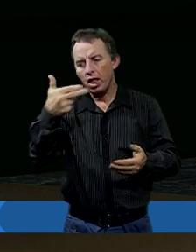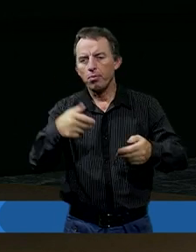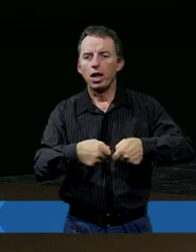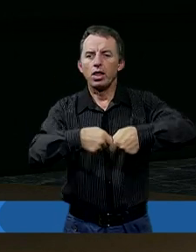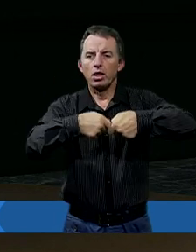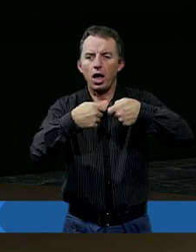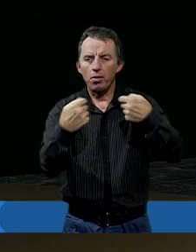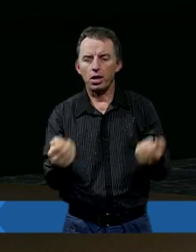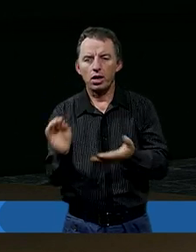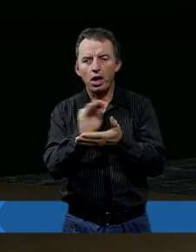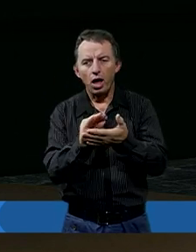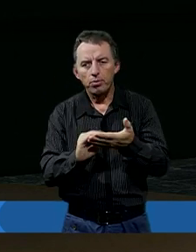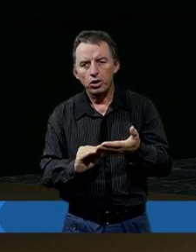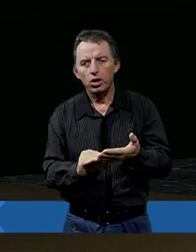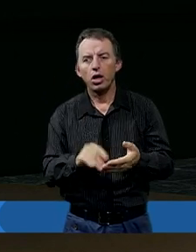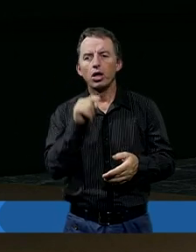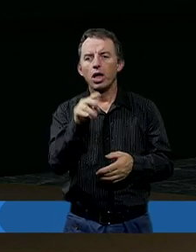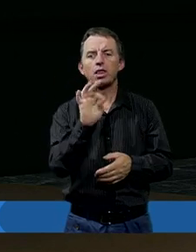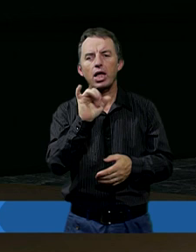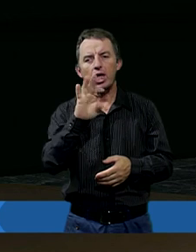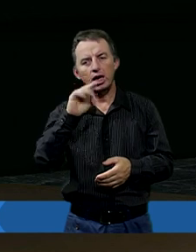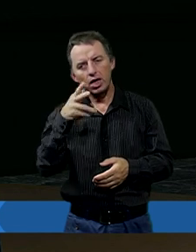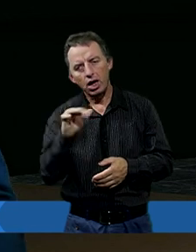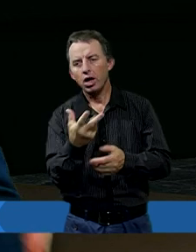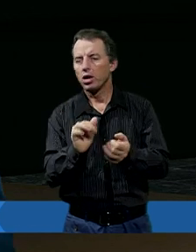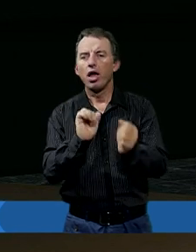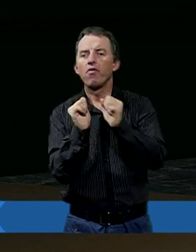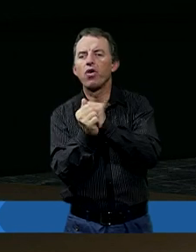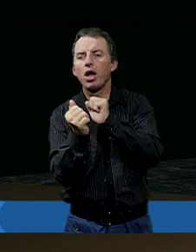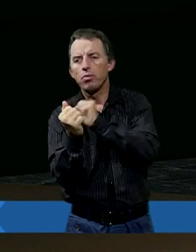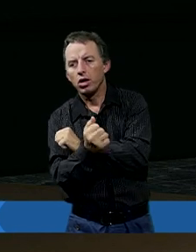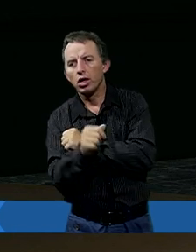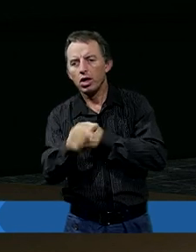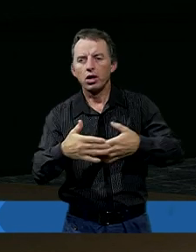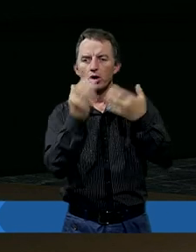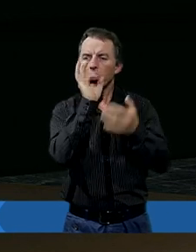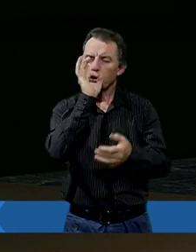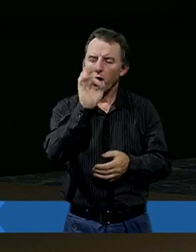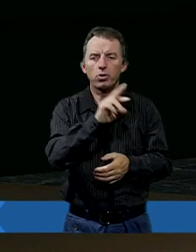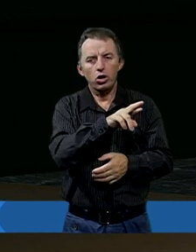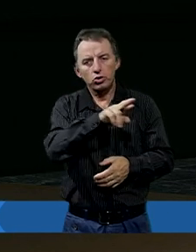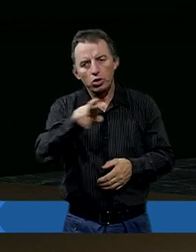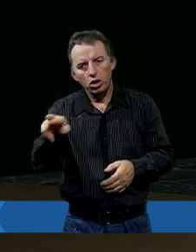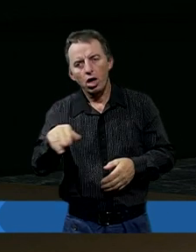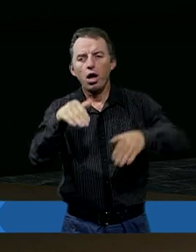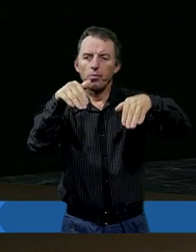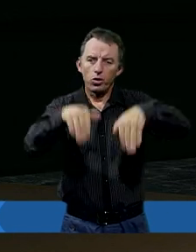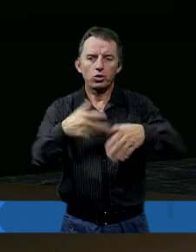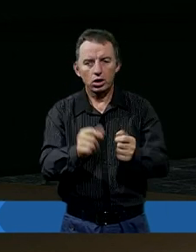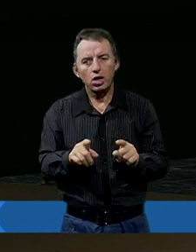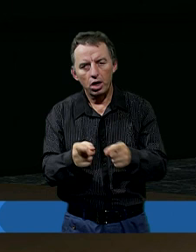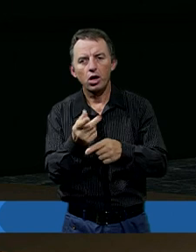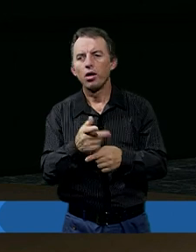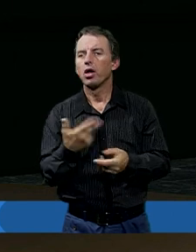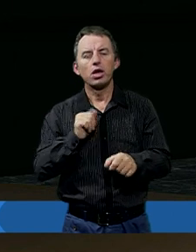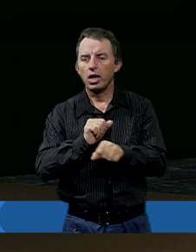to właśnie było tam napisane, że taka taktyka nie działa. Wymienianie takich dobrych rzeczy. A co może zadziałać?